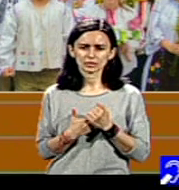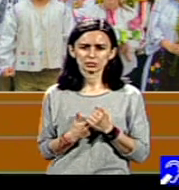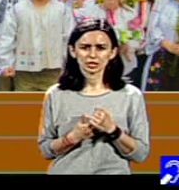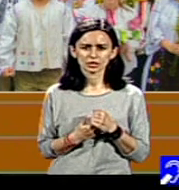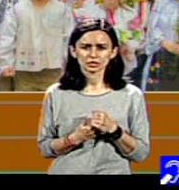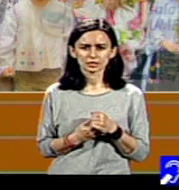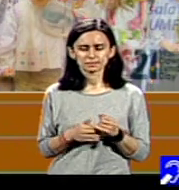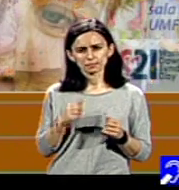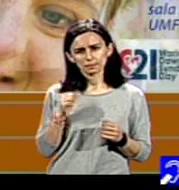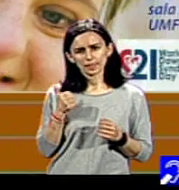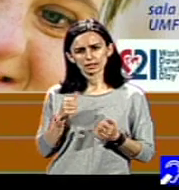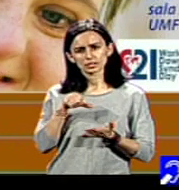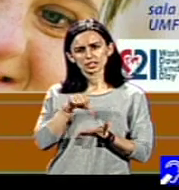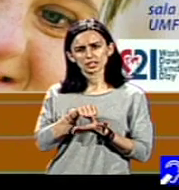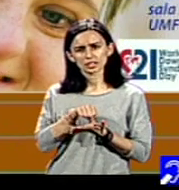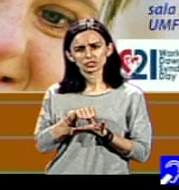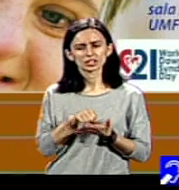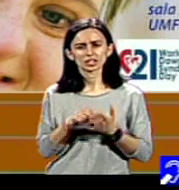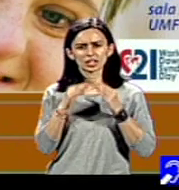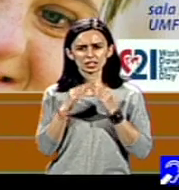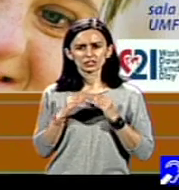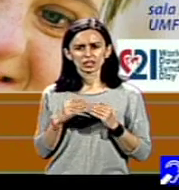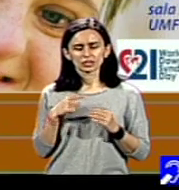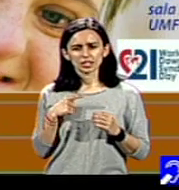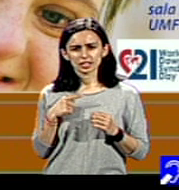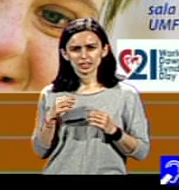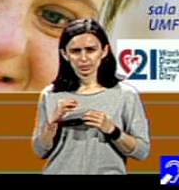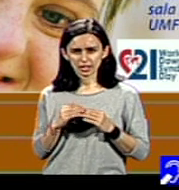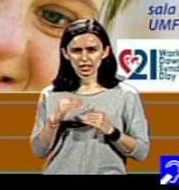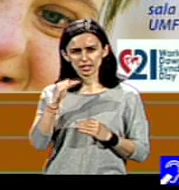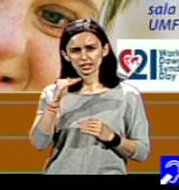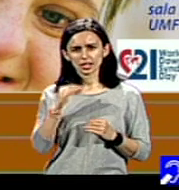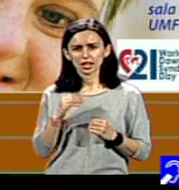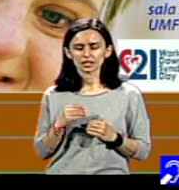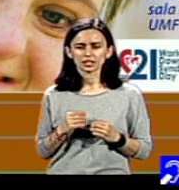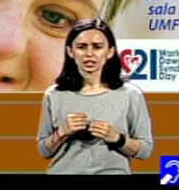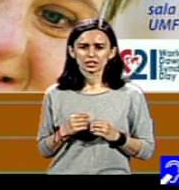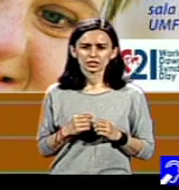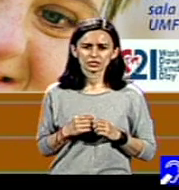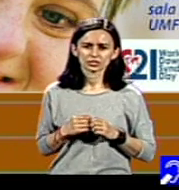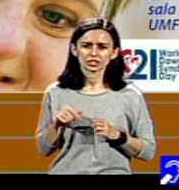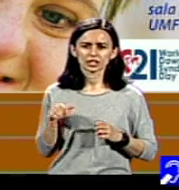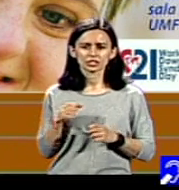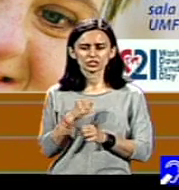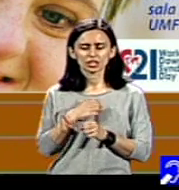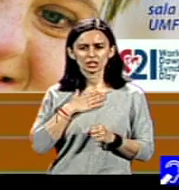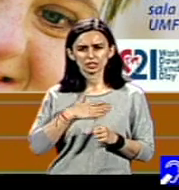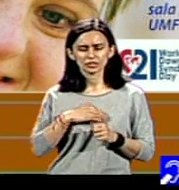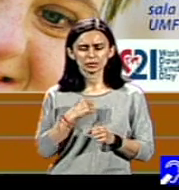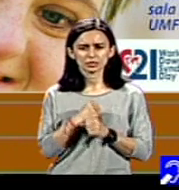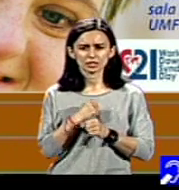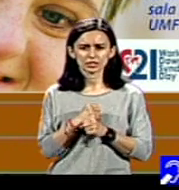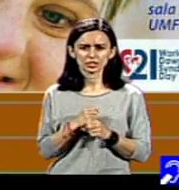-unul din centre, nivelul este cel mai ridicat și acolo insistăm mult pe deprinderi lucrative și pe